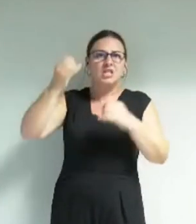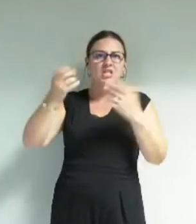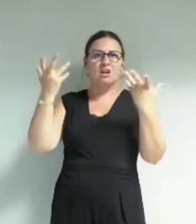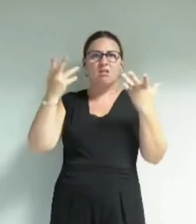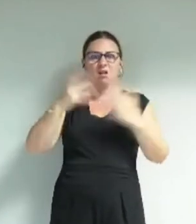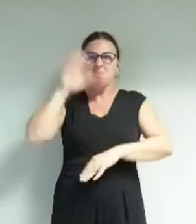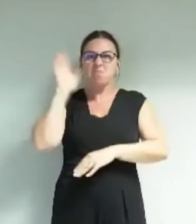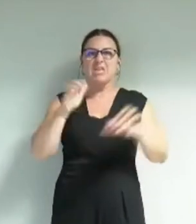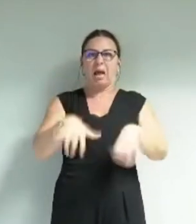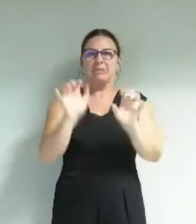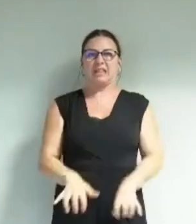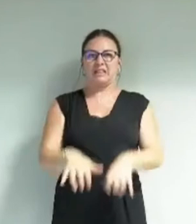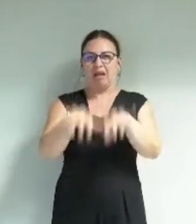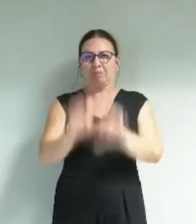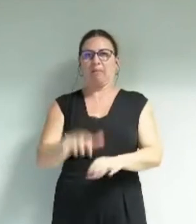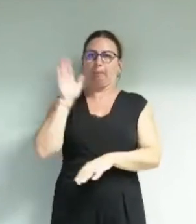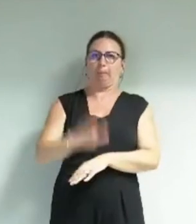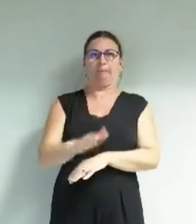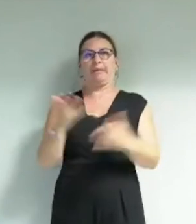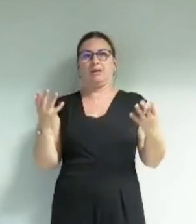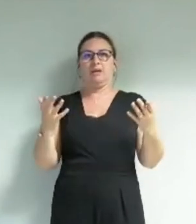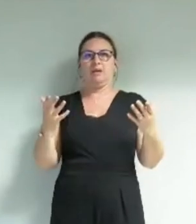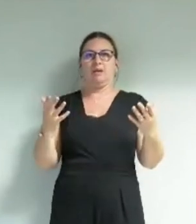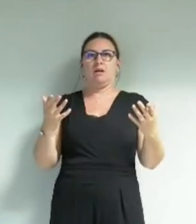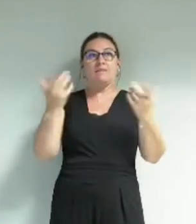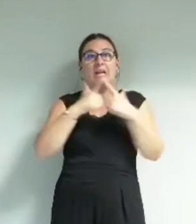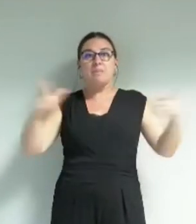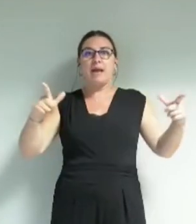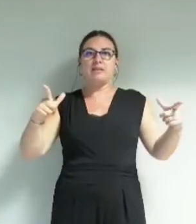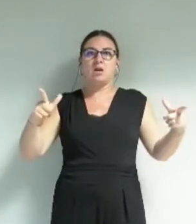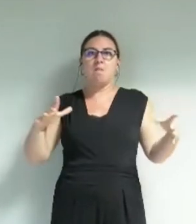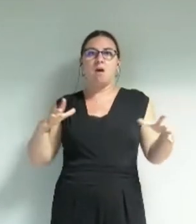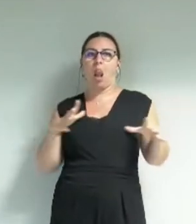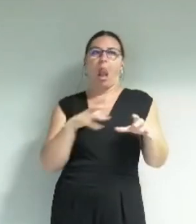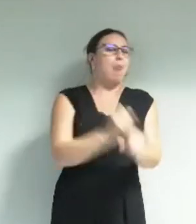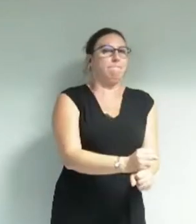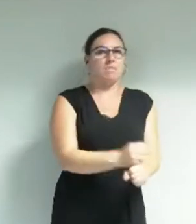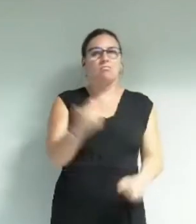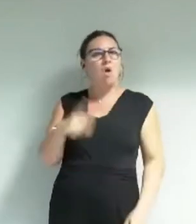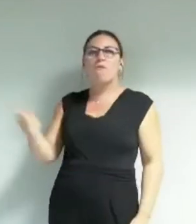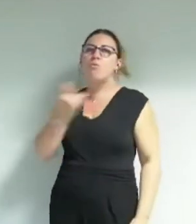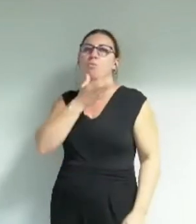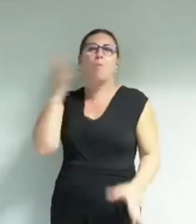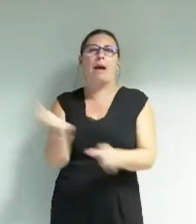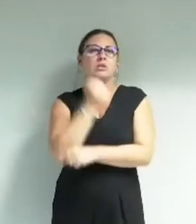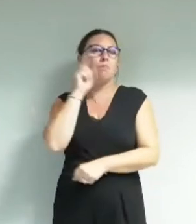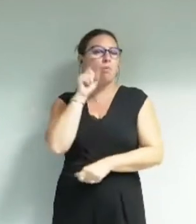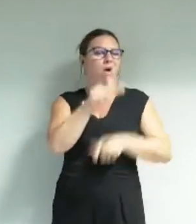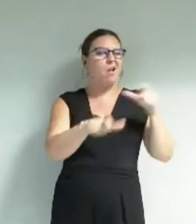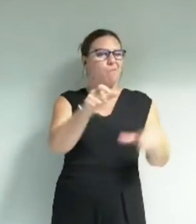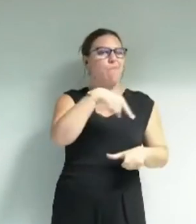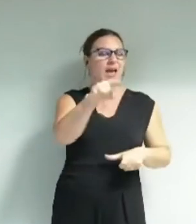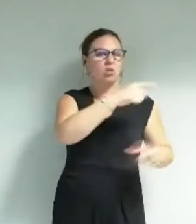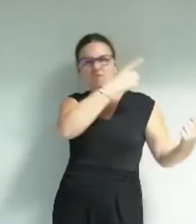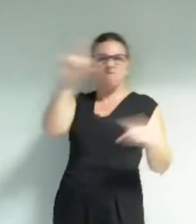bureaucratique qui veulent étouffer cette liberté vous n'y réussirez pas bien sûr parce que les créateurs sont en capacité de